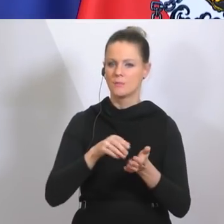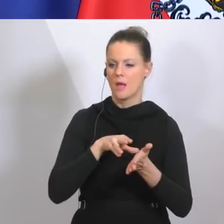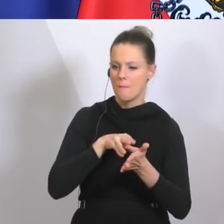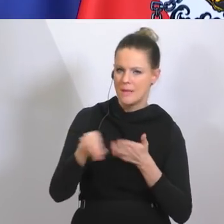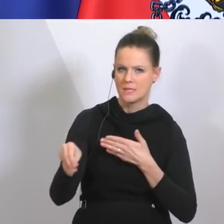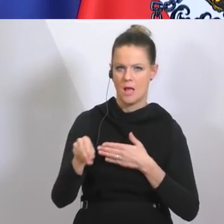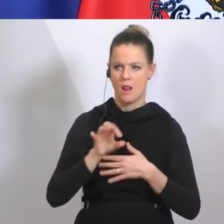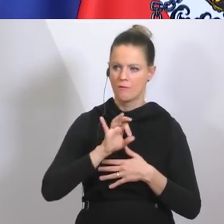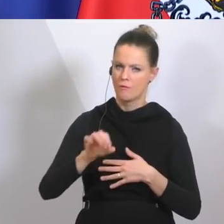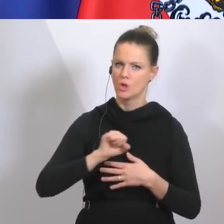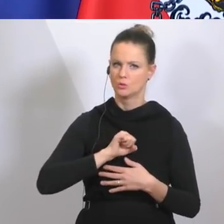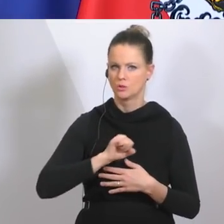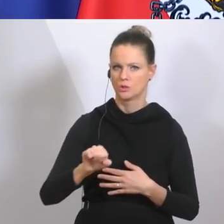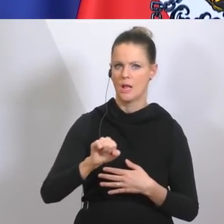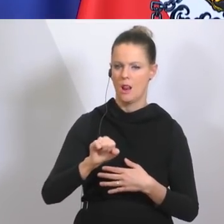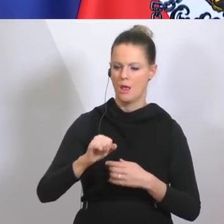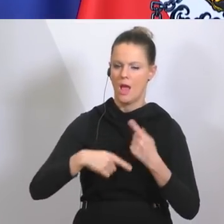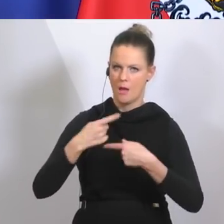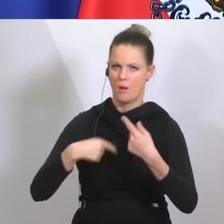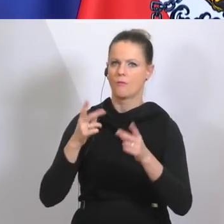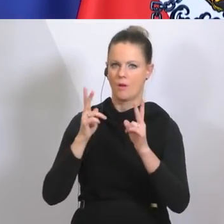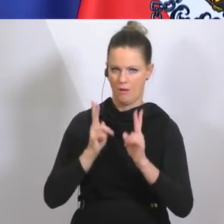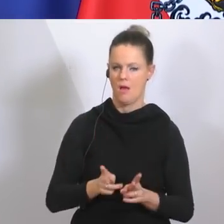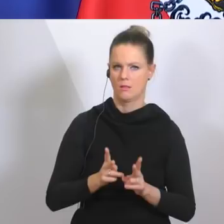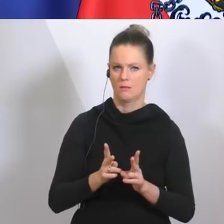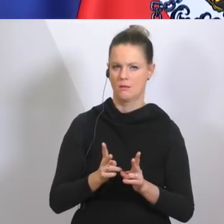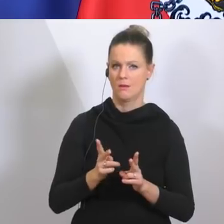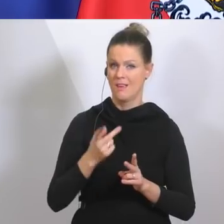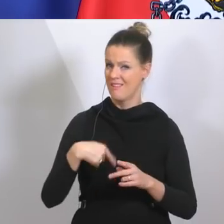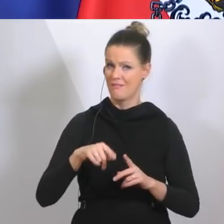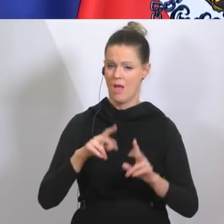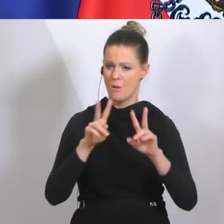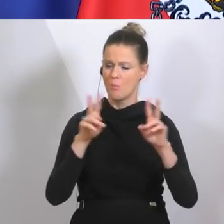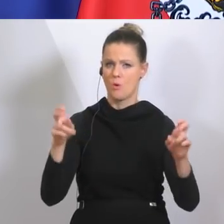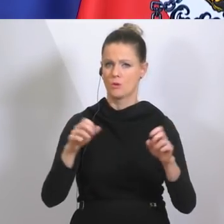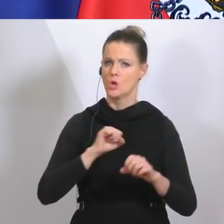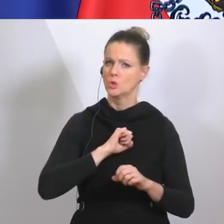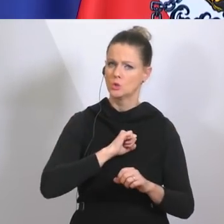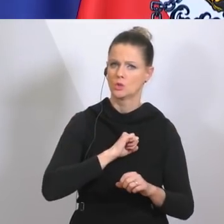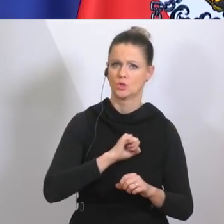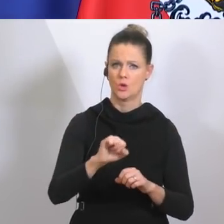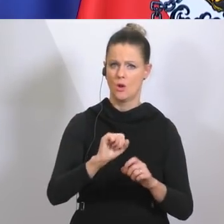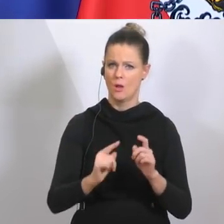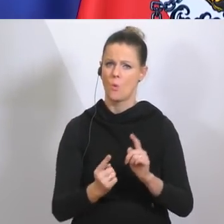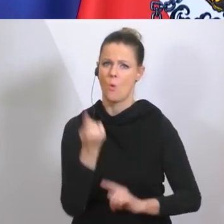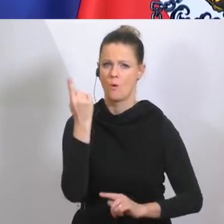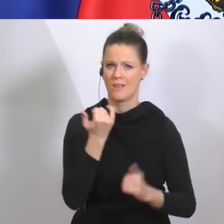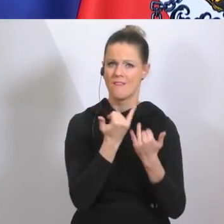wird und das relativ rasch abgewickelt wird, also wir bleiben ja bei dem Motto raschestmöglich und höchstmöglich.